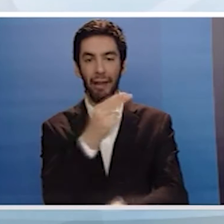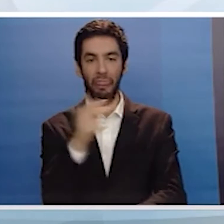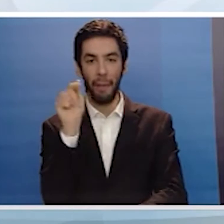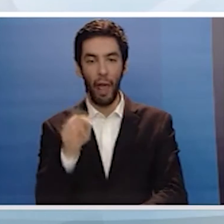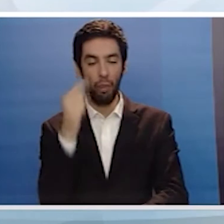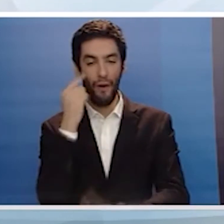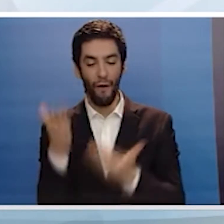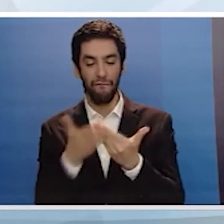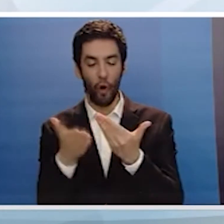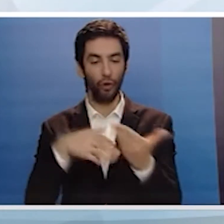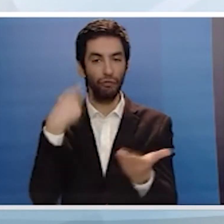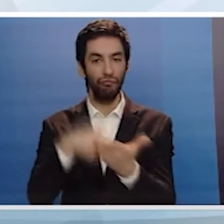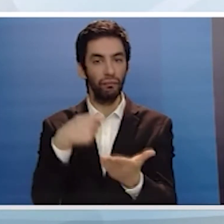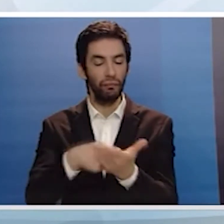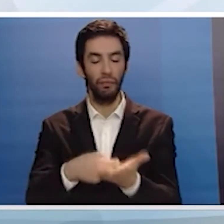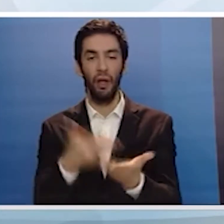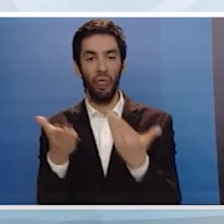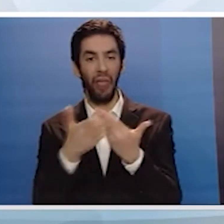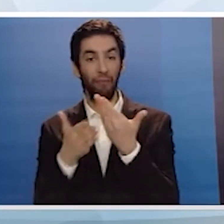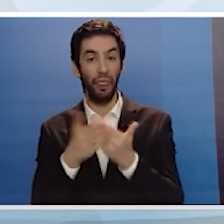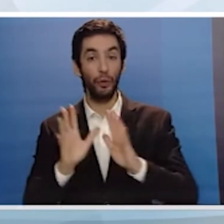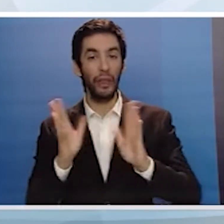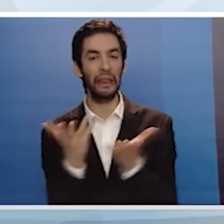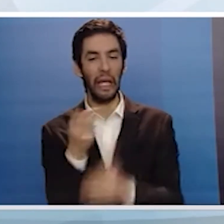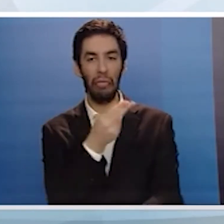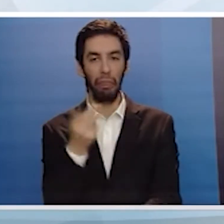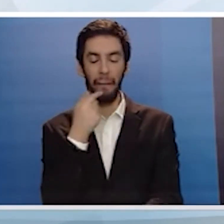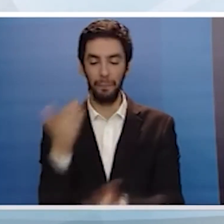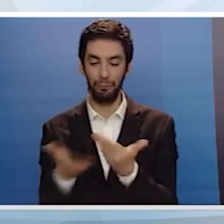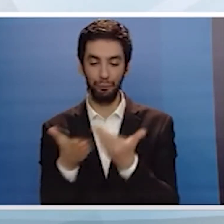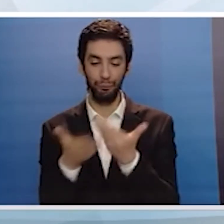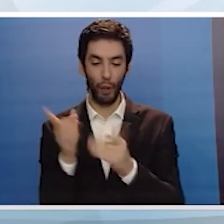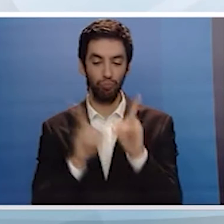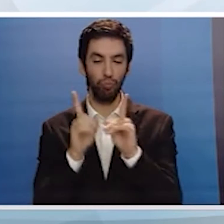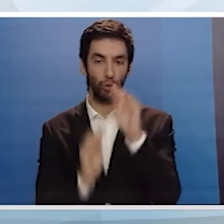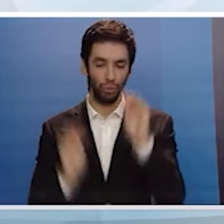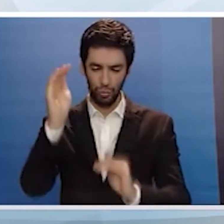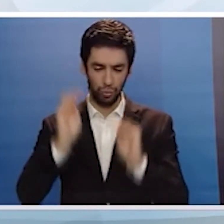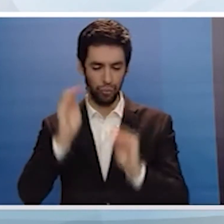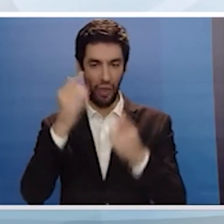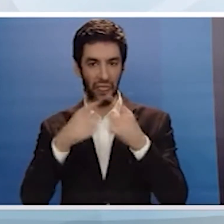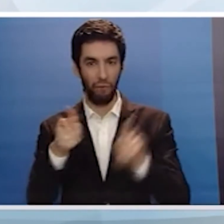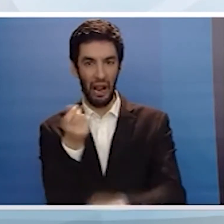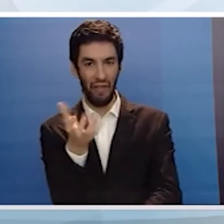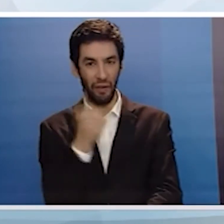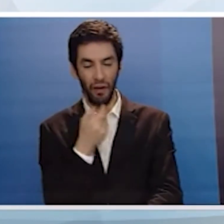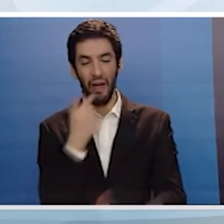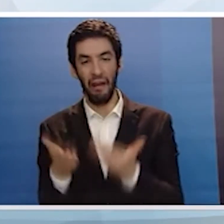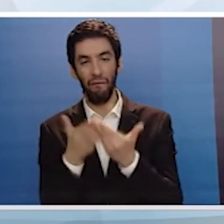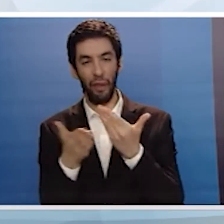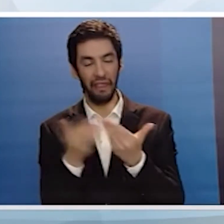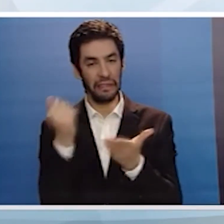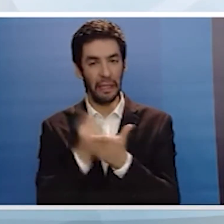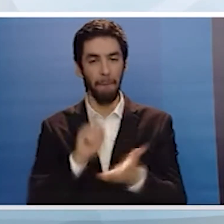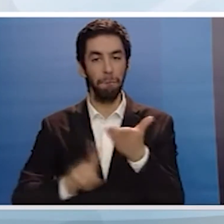να συμβάλλει στη μείωση του οικονομικού χάσματος μεταξύ των ψηλών και των χαμηλών εισοδημάτων να περιορίσει την περαιτέρω συρρήκνωση της μεσίας τάξης